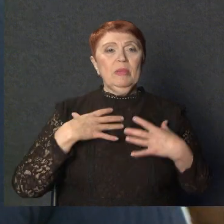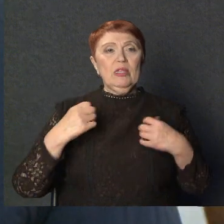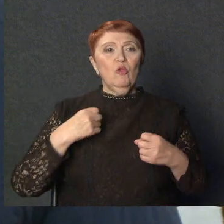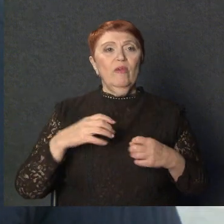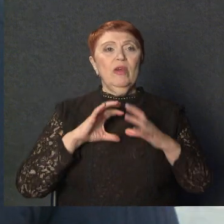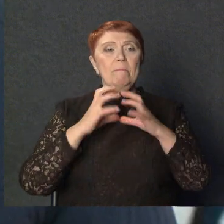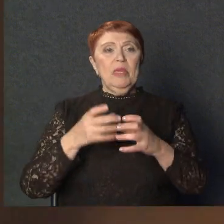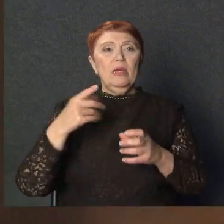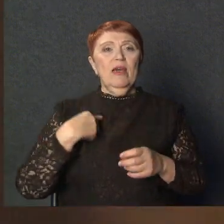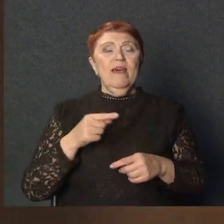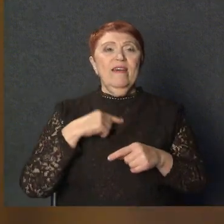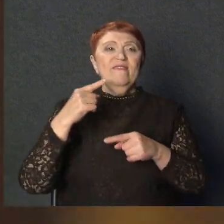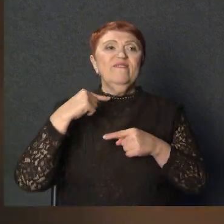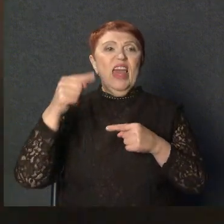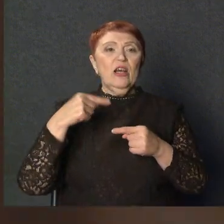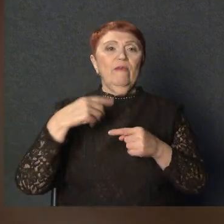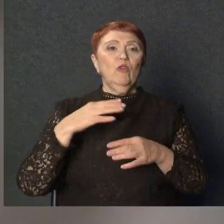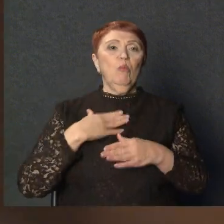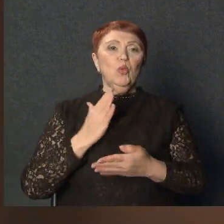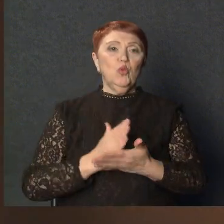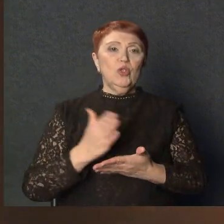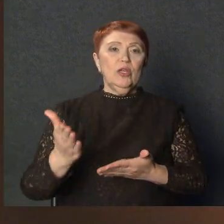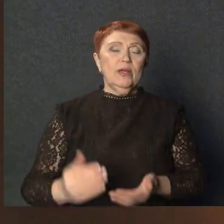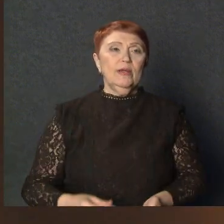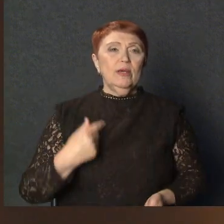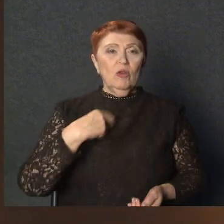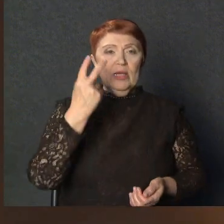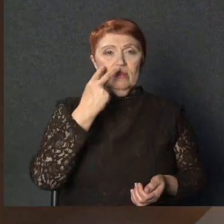удачи и веры в будущее. Павел Игошин, Александр Марченко, Смотри Хабаровск.